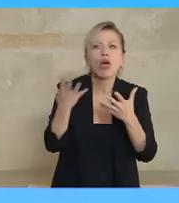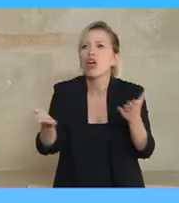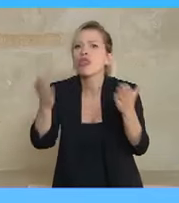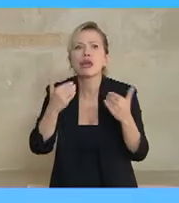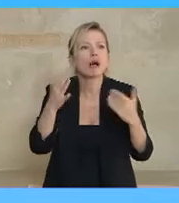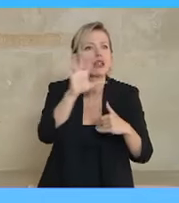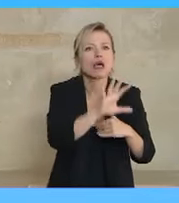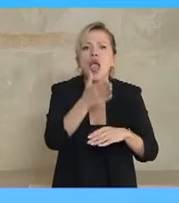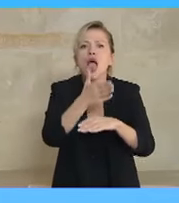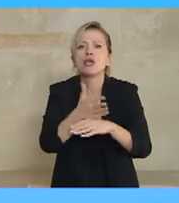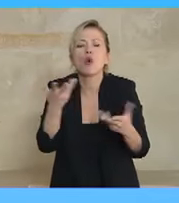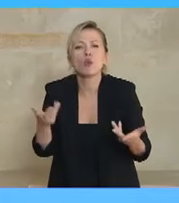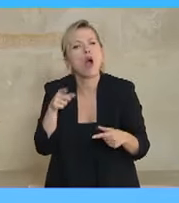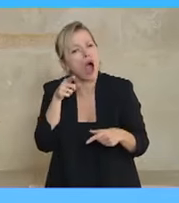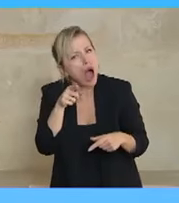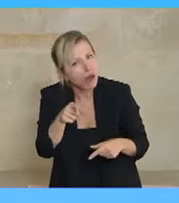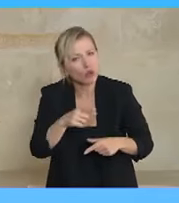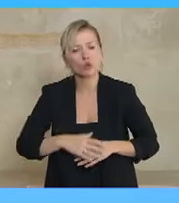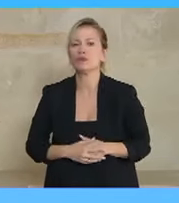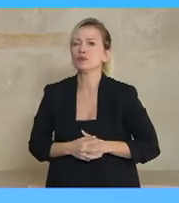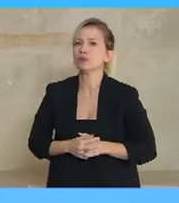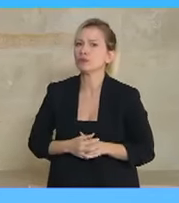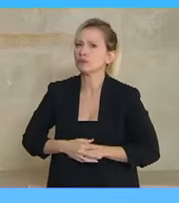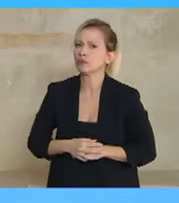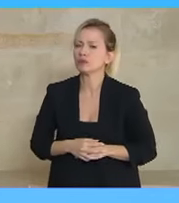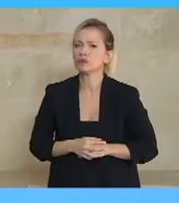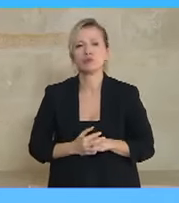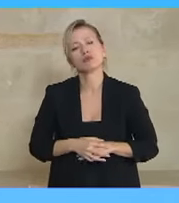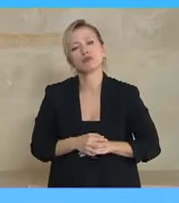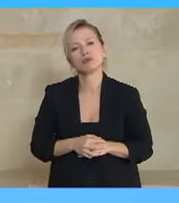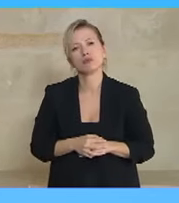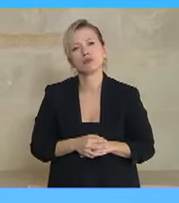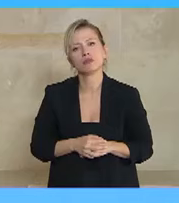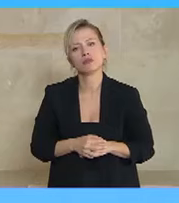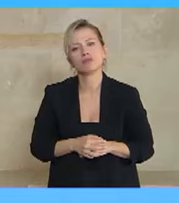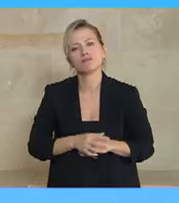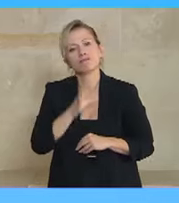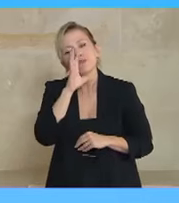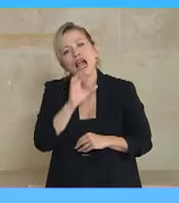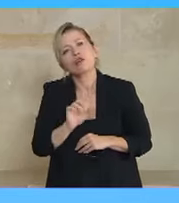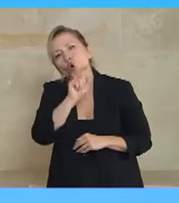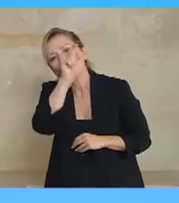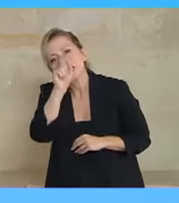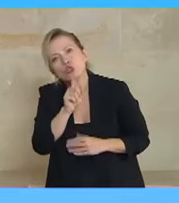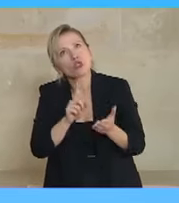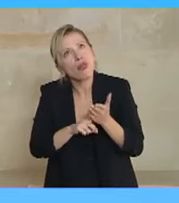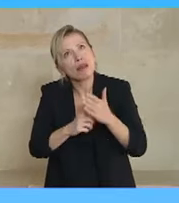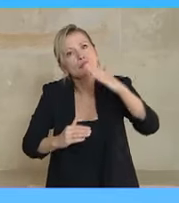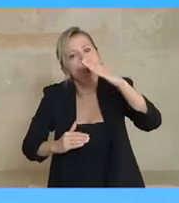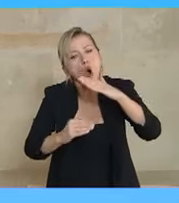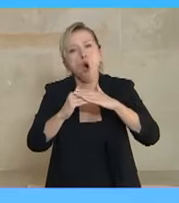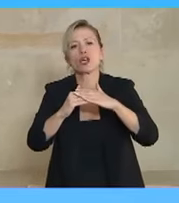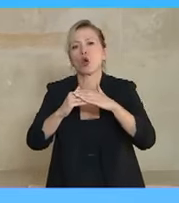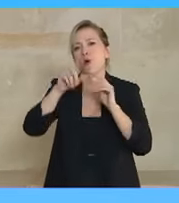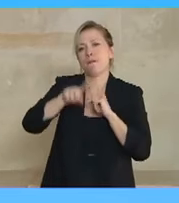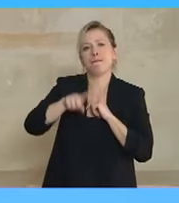Αυτό θα μπορούσε να παίρνει το χαρακτήρα κάποιου συνολικού περιορισμού ημερών το έτος για τη